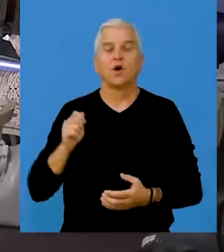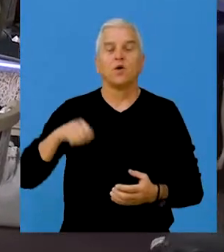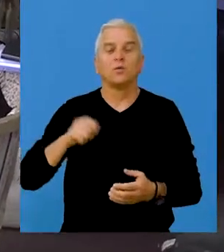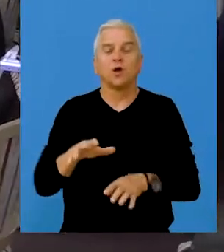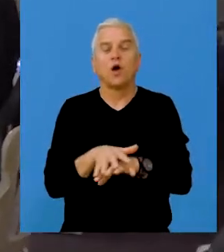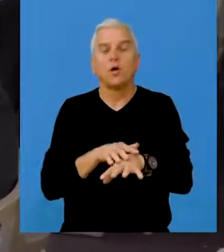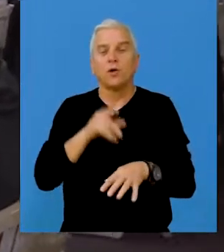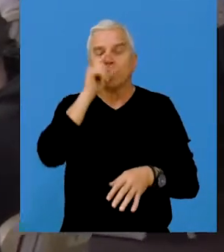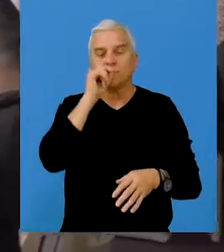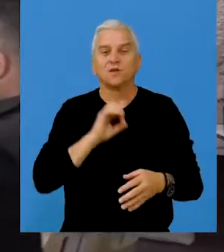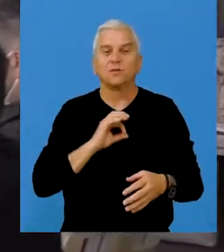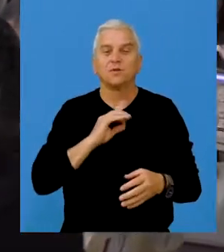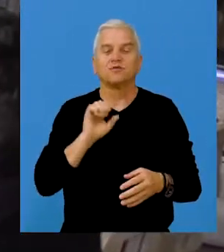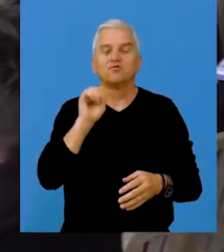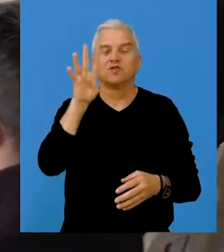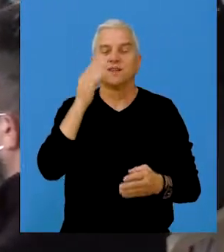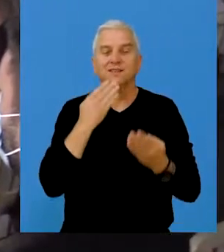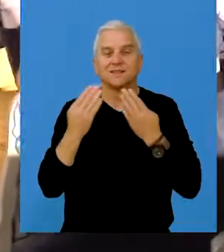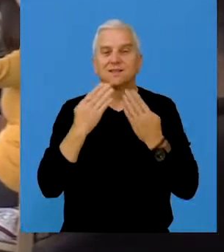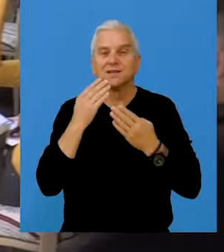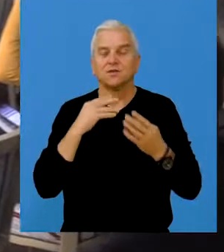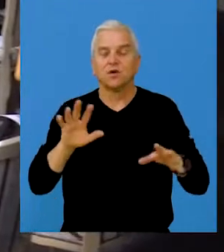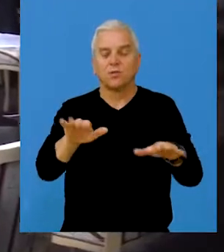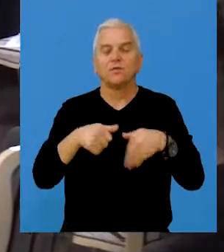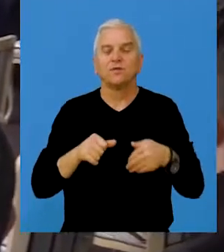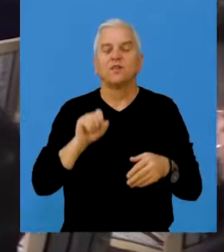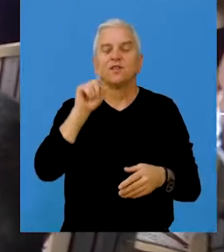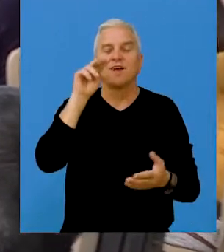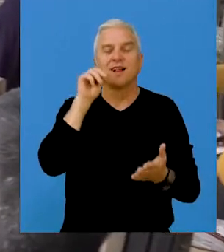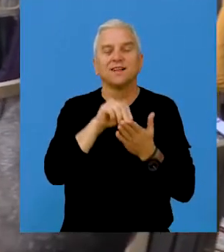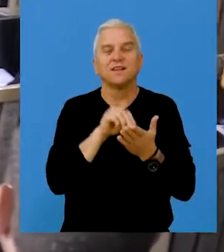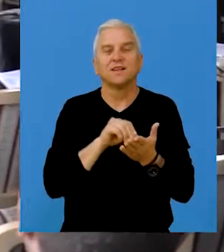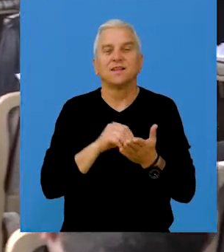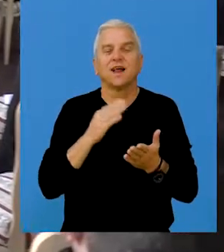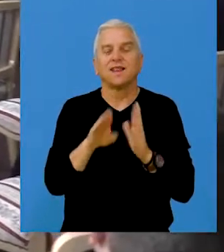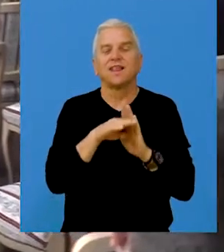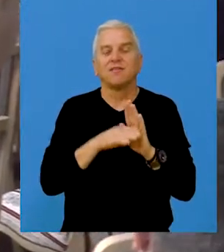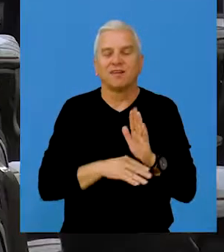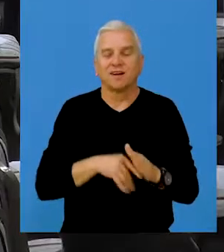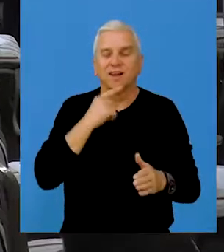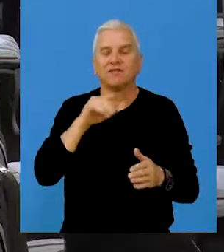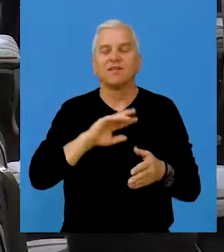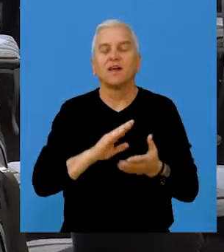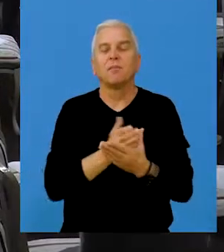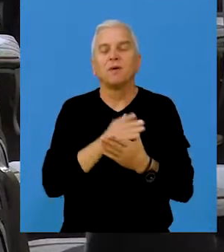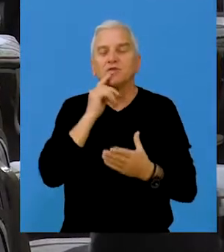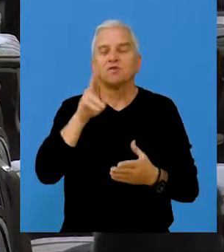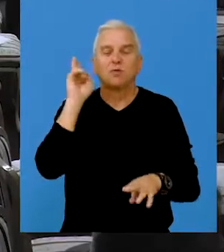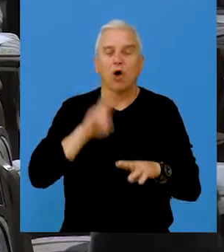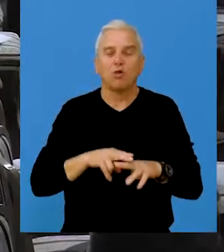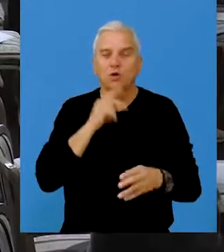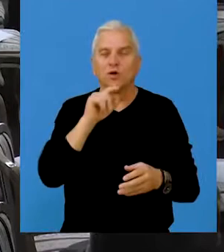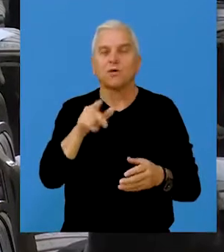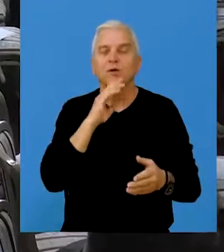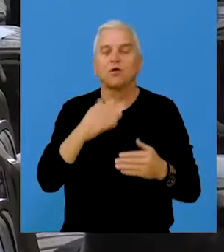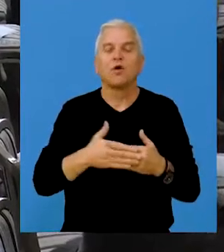Odbornici Skupštine opštine Beče na 14. zasedanju uzvojili su 12 tačaka dnevnog reda među usvojenim odlukama i